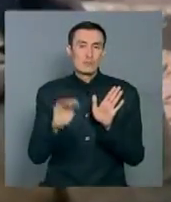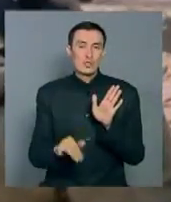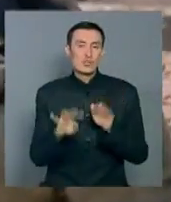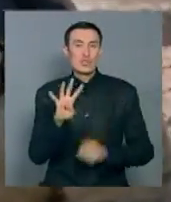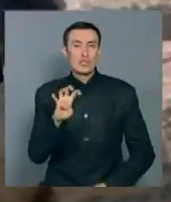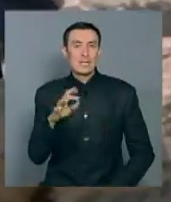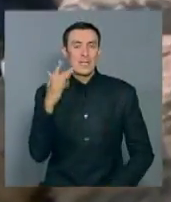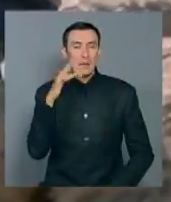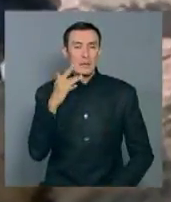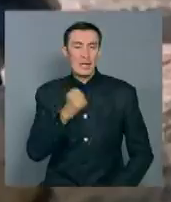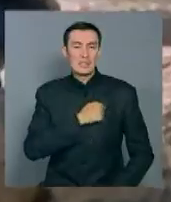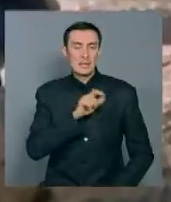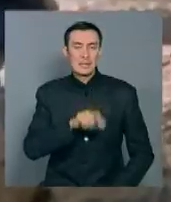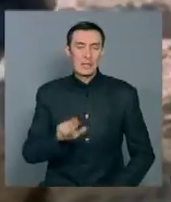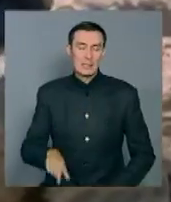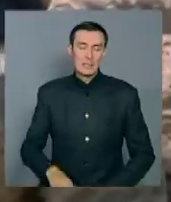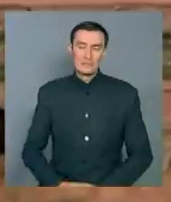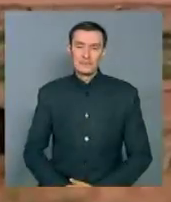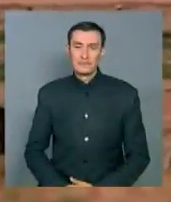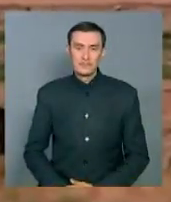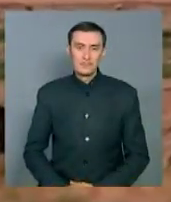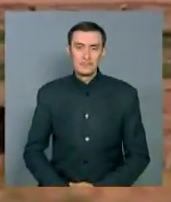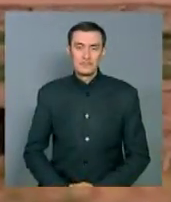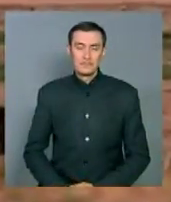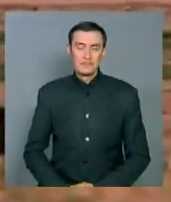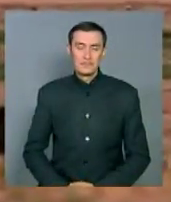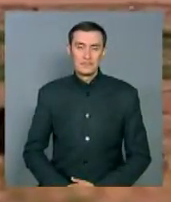8400 американских солдат.